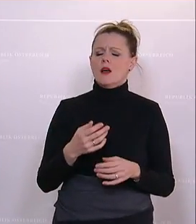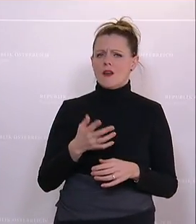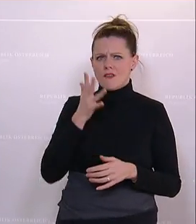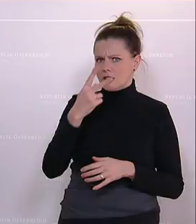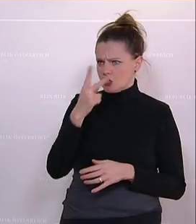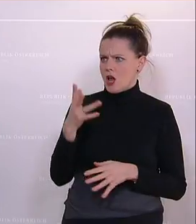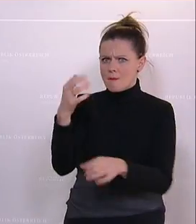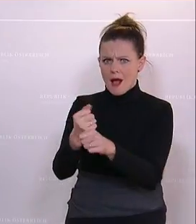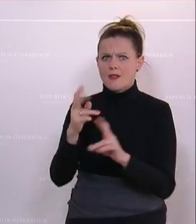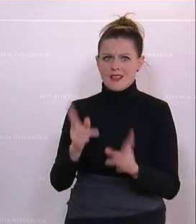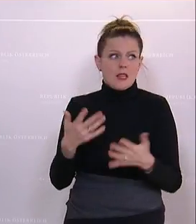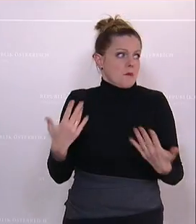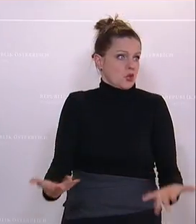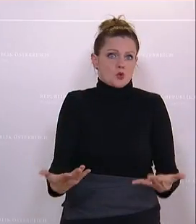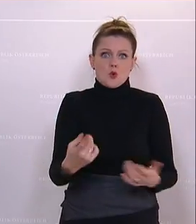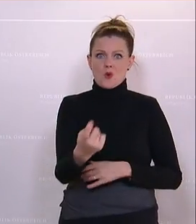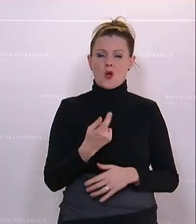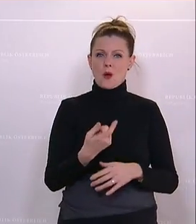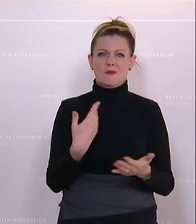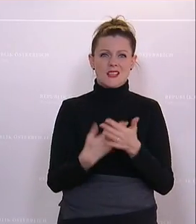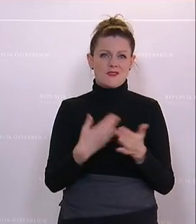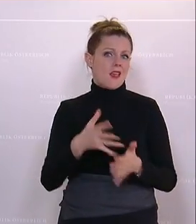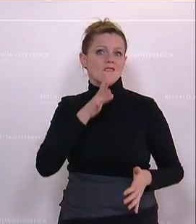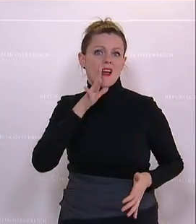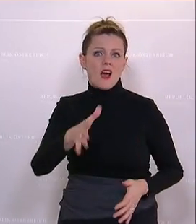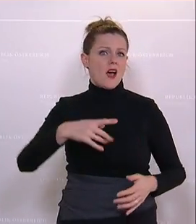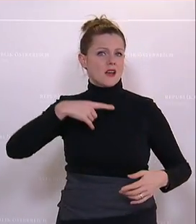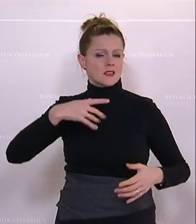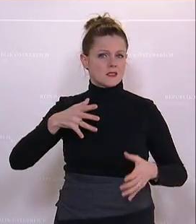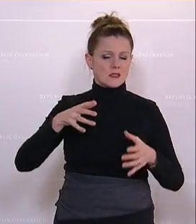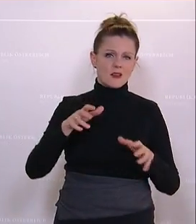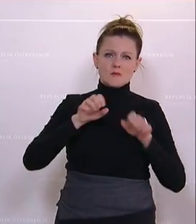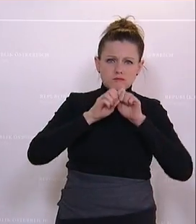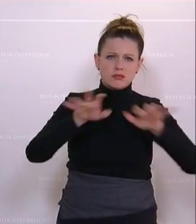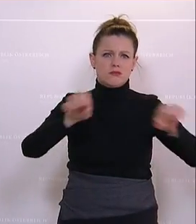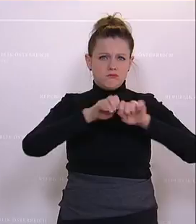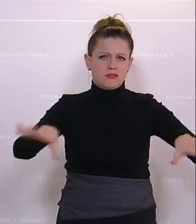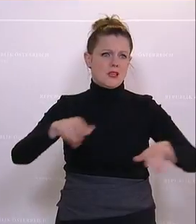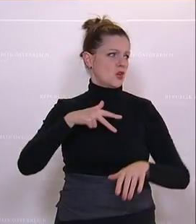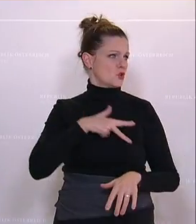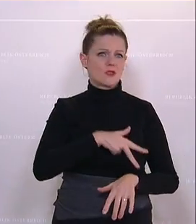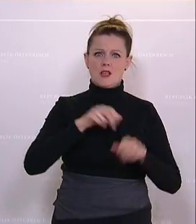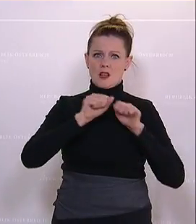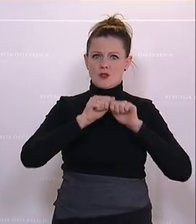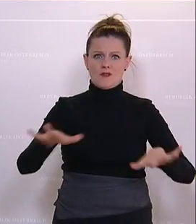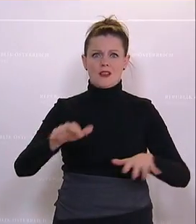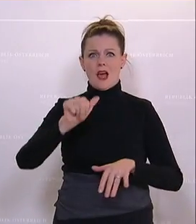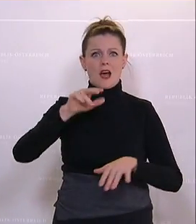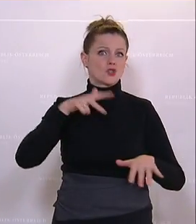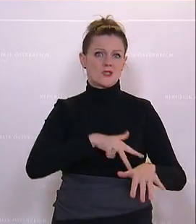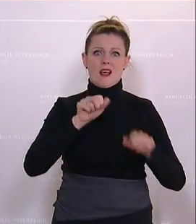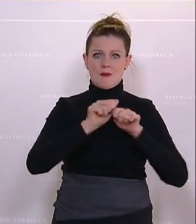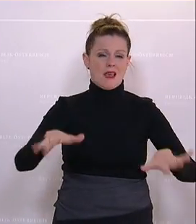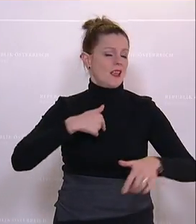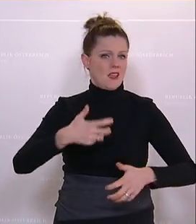genau das sind die Auswüchse, die kommen durch diese Hass-Tiraden, die passieren in den unsozialen Medien, weil soziale Medien kann man nichts mehr sagen dazu. Und ich bin